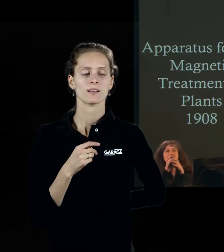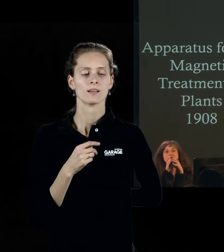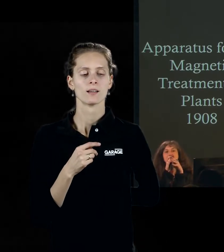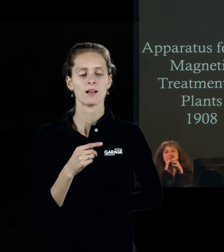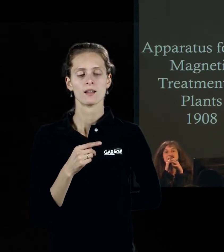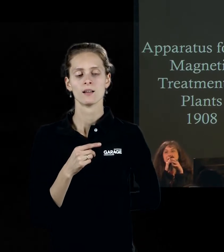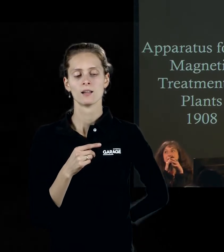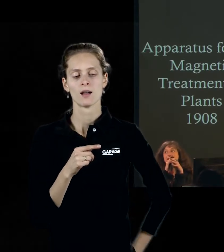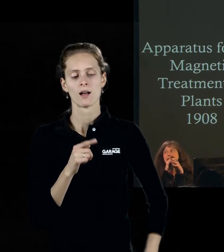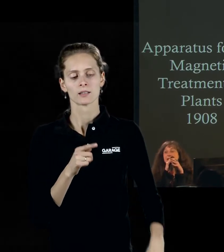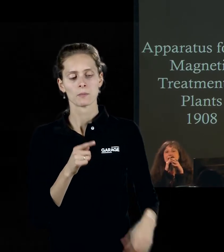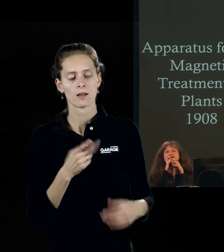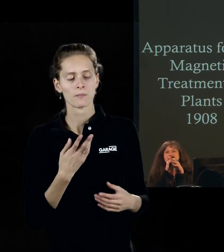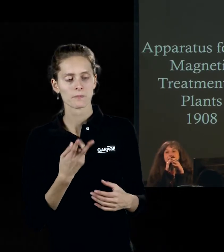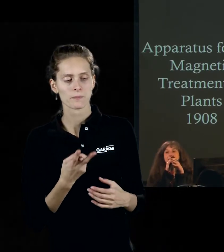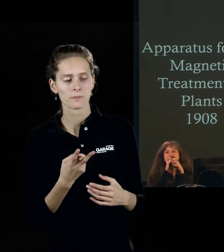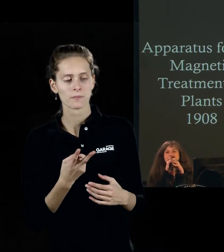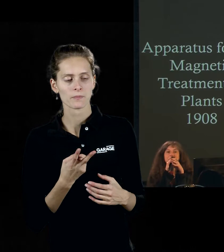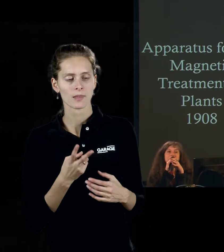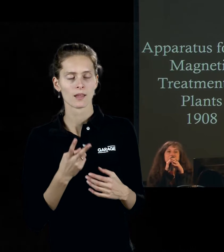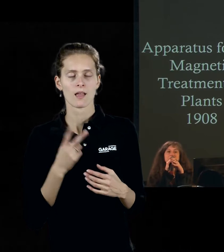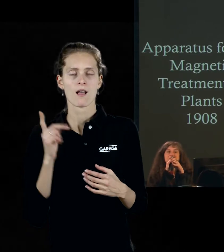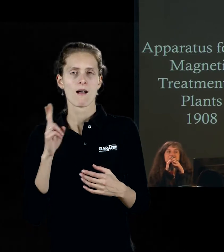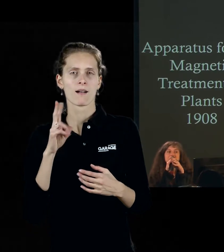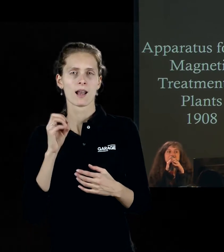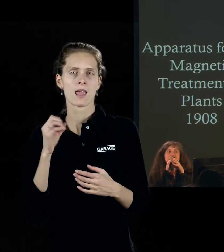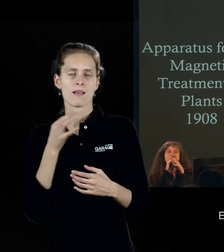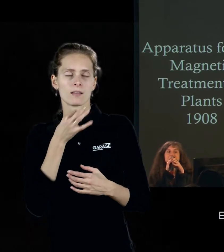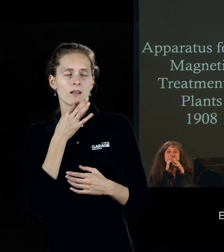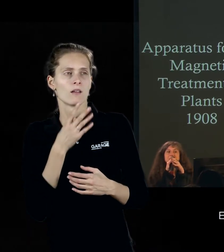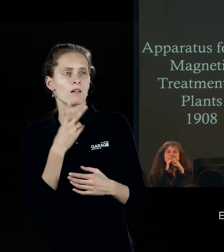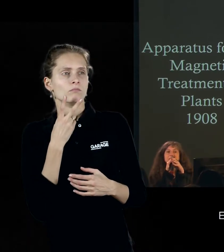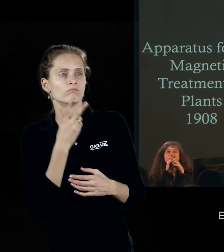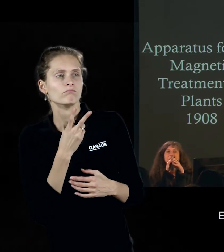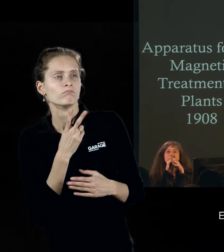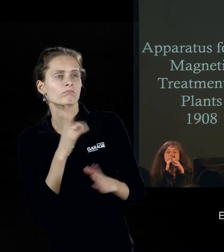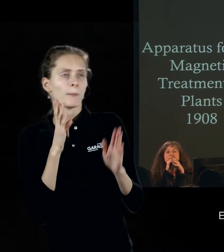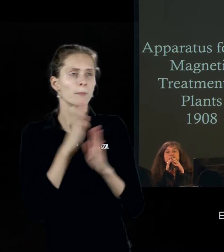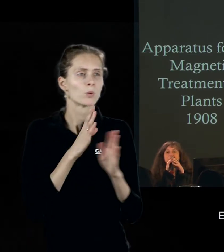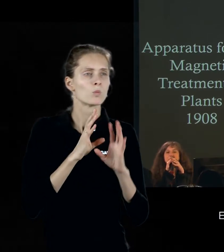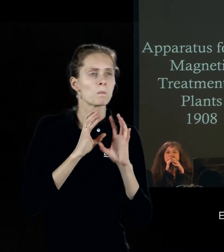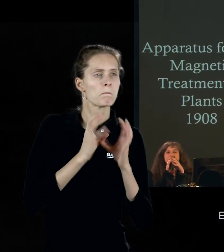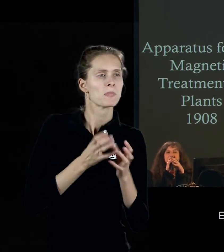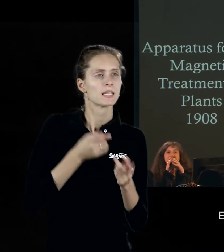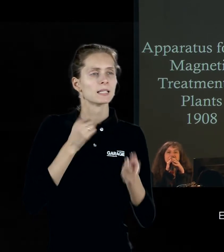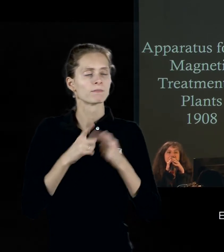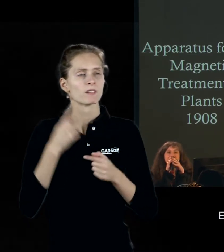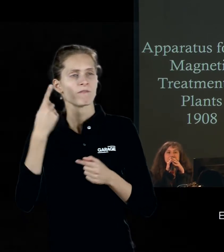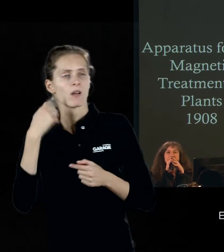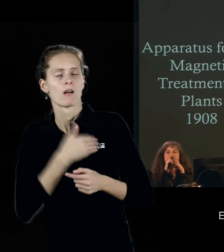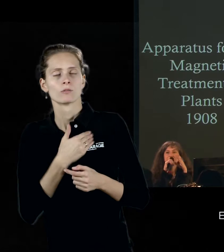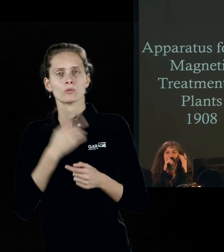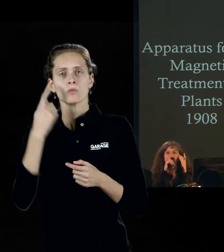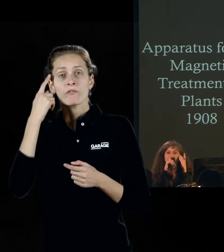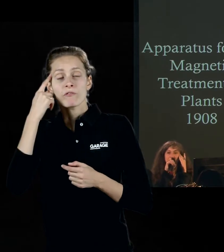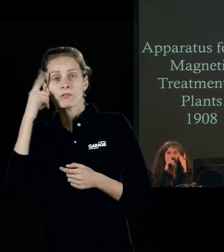клея, которого очень интересовал естественный мир, который очень интересовал придумать искусство, придумать произведение, которое